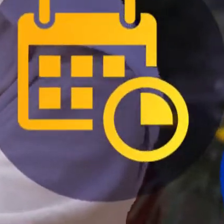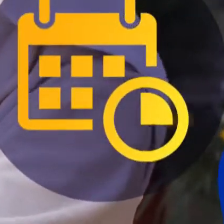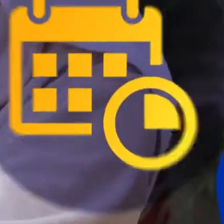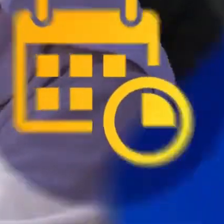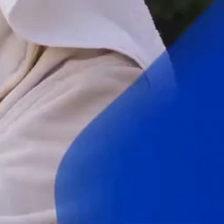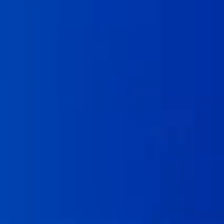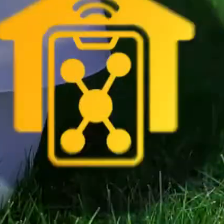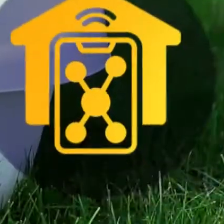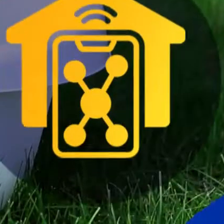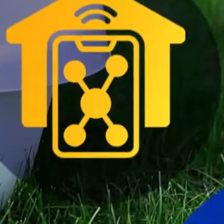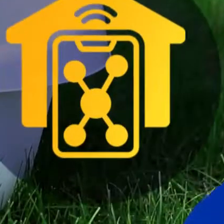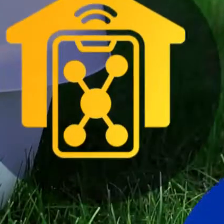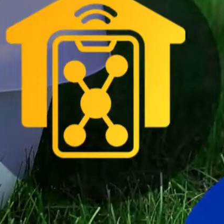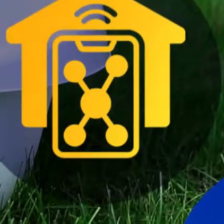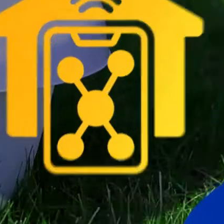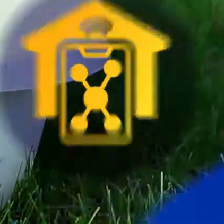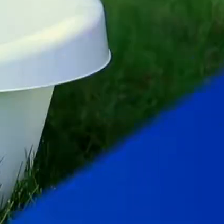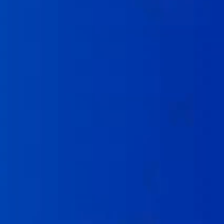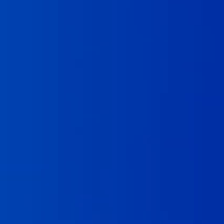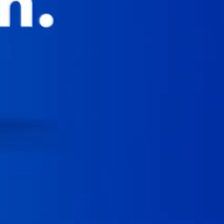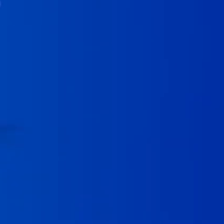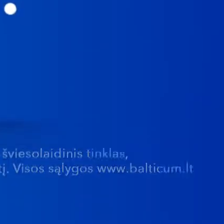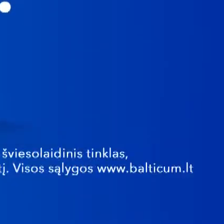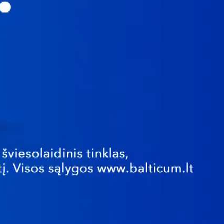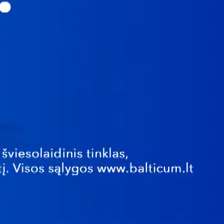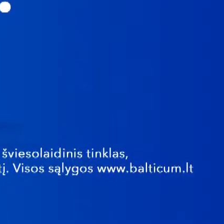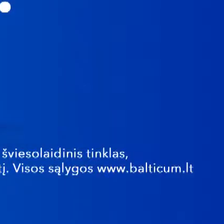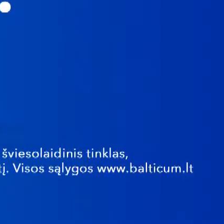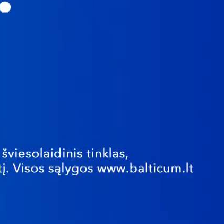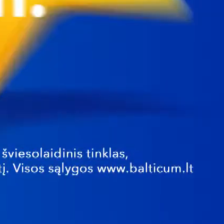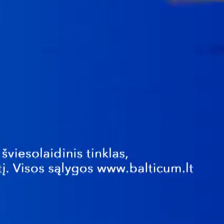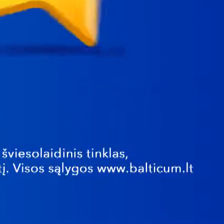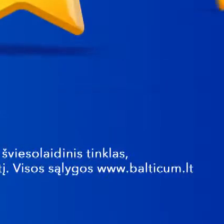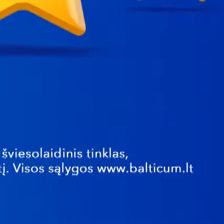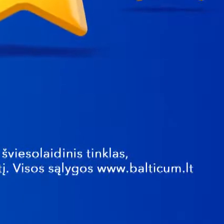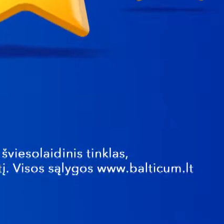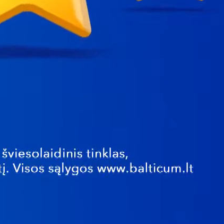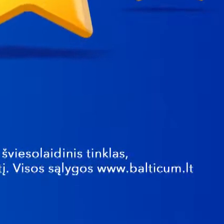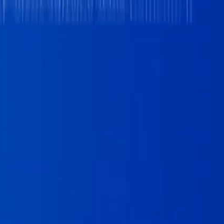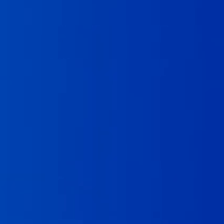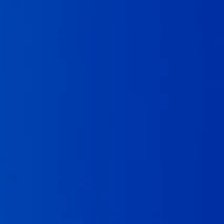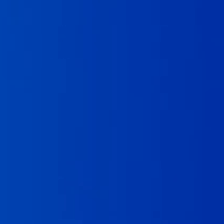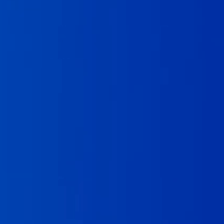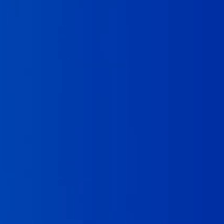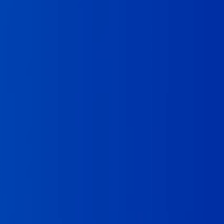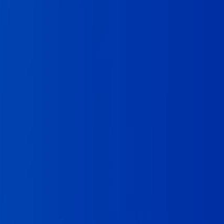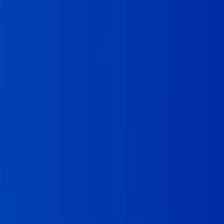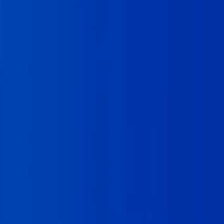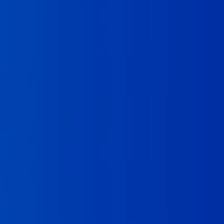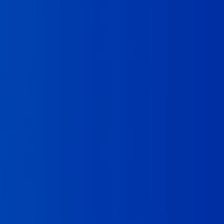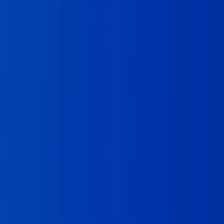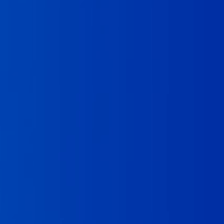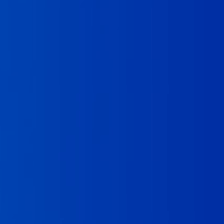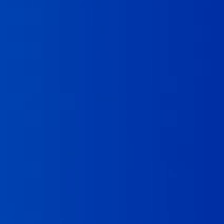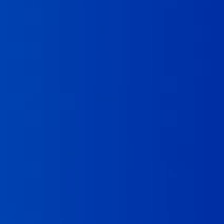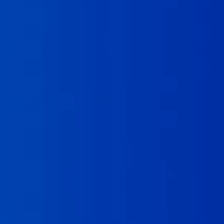interneto tvarkarašio sudarimas, prijungtų įrenginių valdymas – viskas įskaičiuota į kainą. Tiesiog penkių žvaigždučių pasiūlymas. www